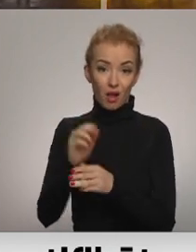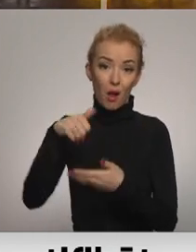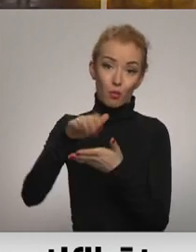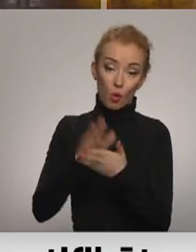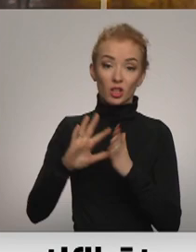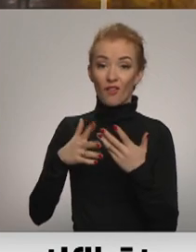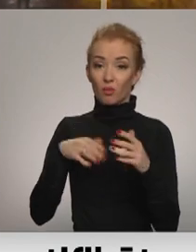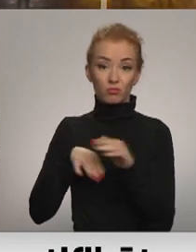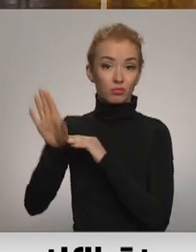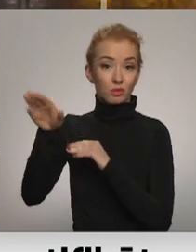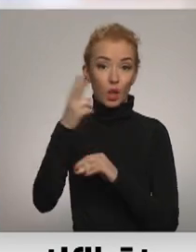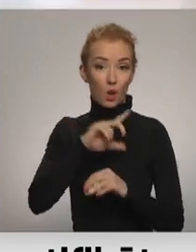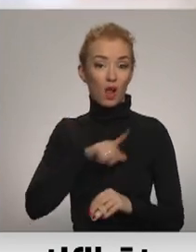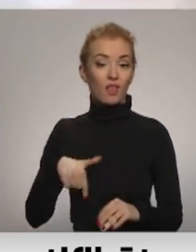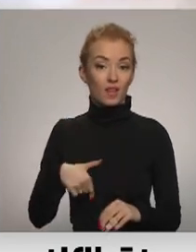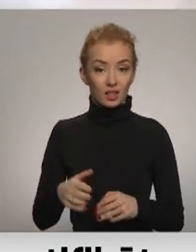Iļas Kozina sižetā.